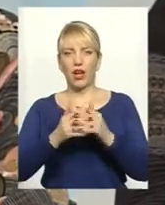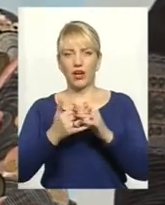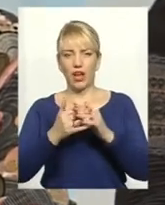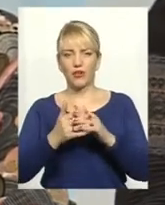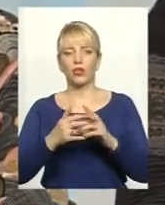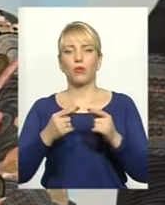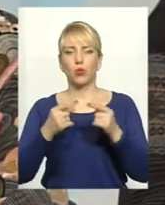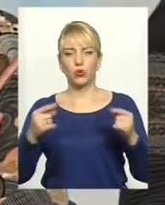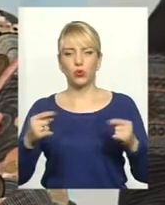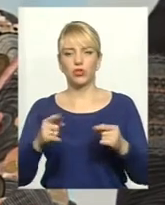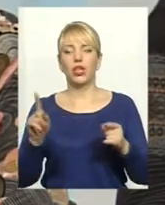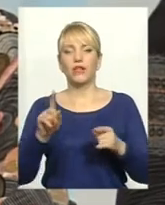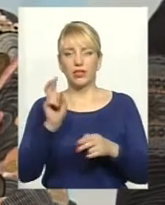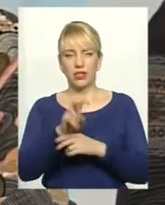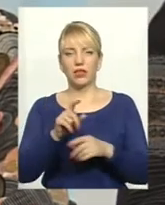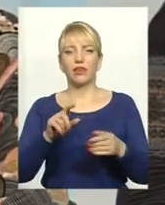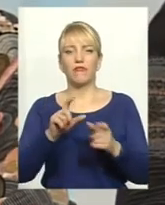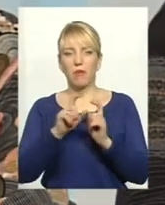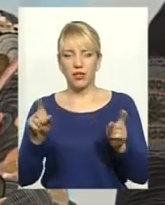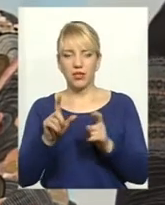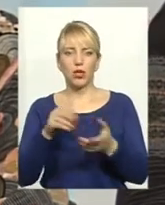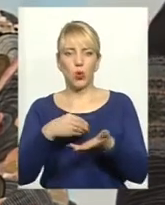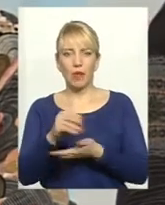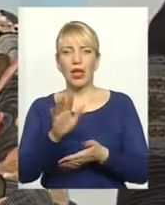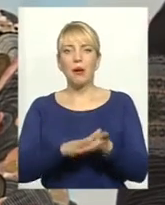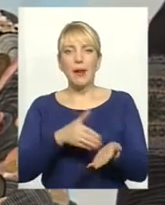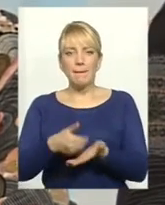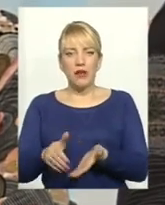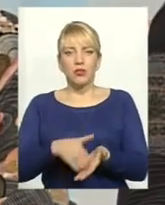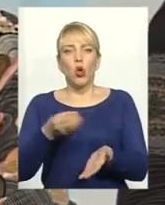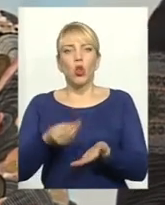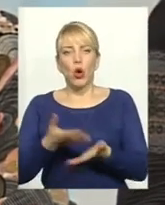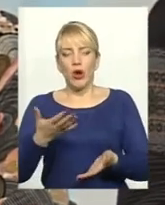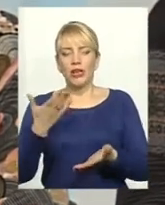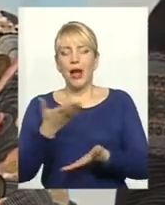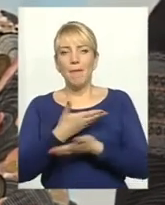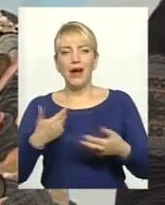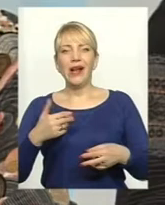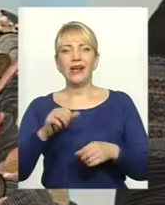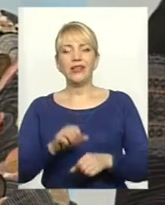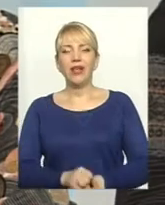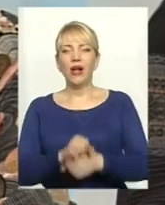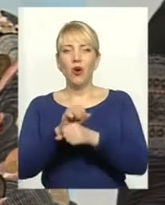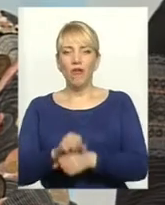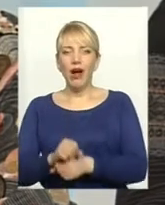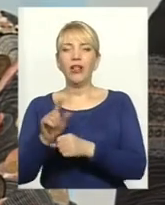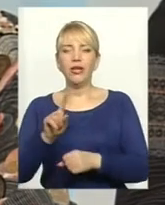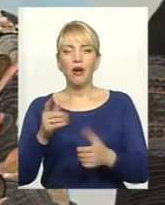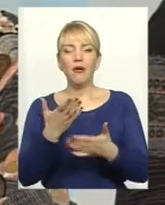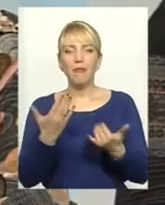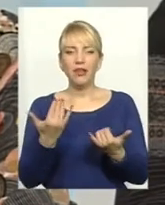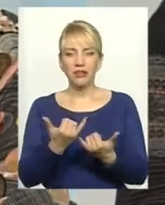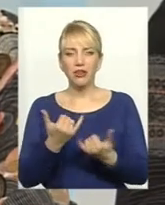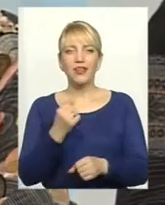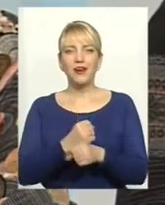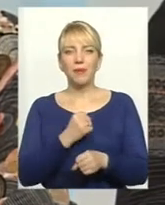дорожче, то дорожче, і, власне, це і відбувається сьогодні. Тому ми, якщо і страйкували, і те, що ми сьогодні робимо, і сьогодні ми також, буквально